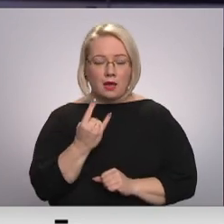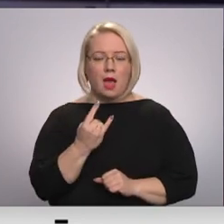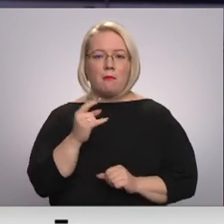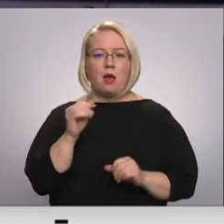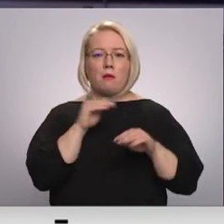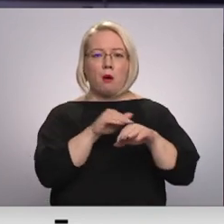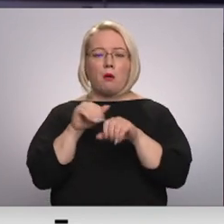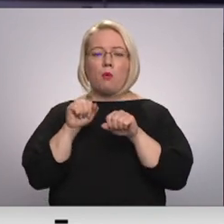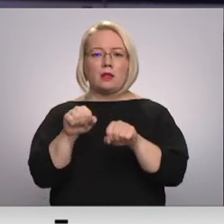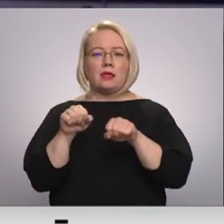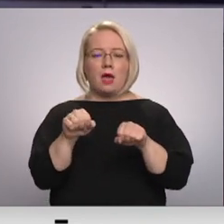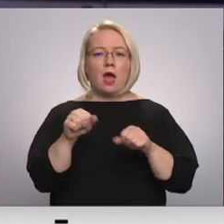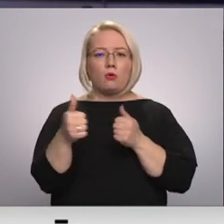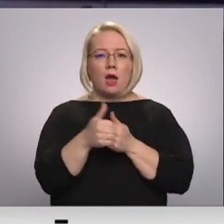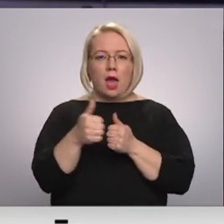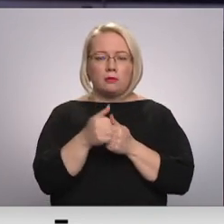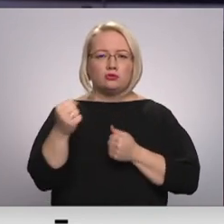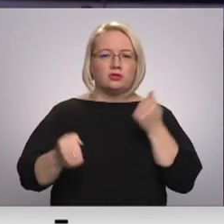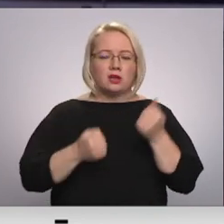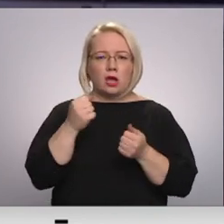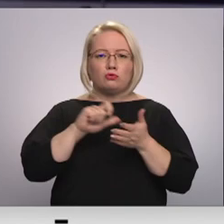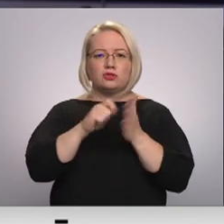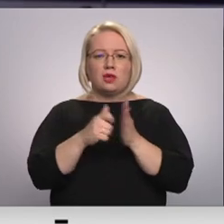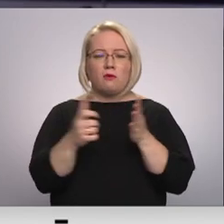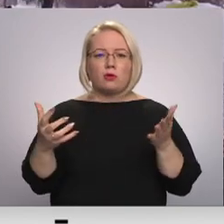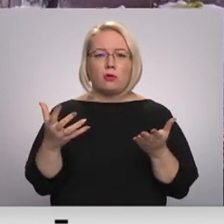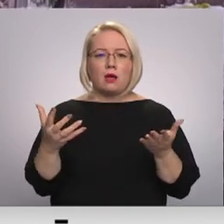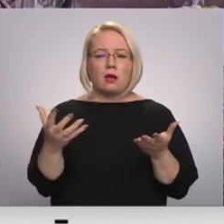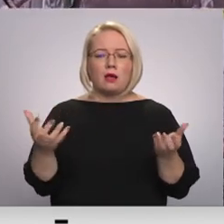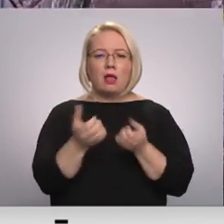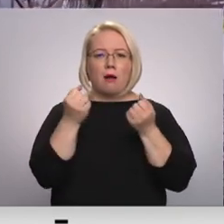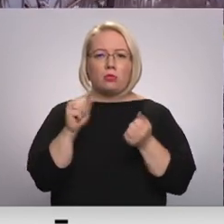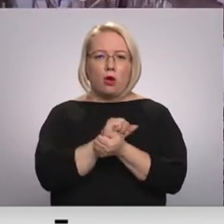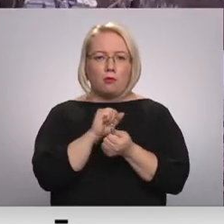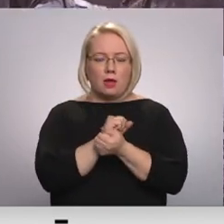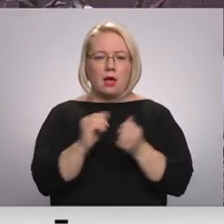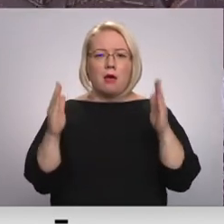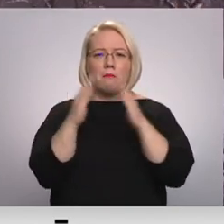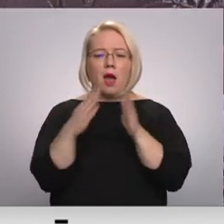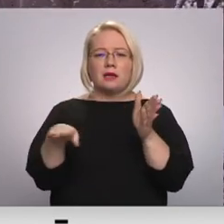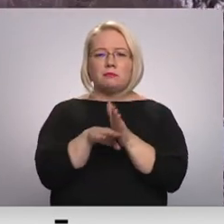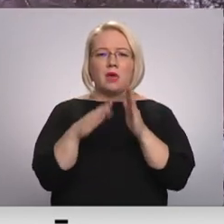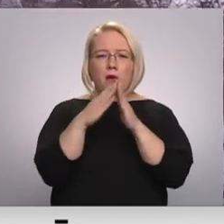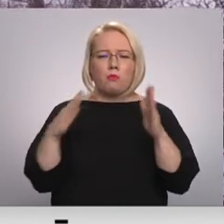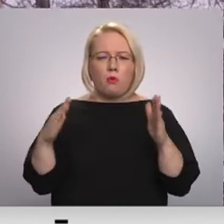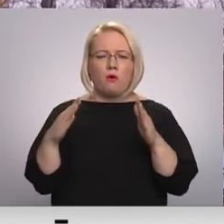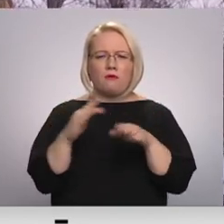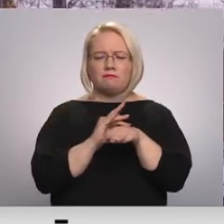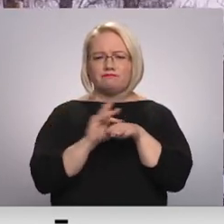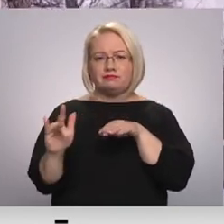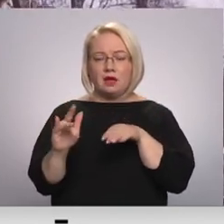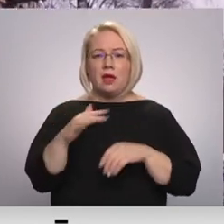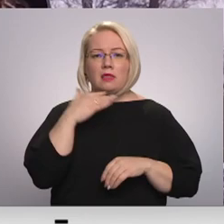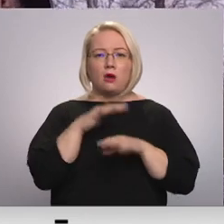Pamodināja kaimiņus un vēlāk aizskreju uz dzīvokli glābt vismaz dokumentus. No mājas piebūvas nekas pāri nav palicis. Daudz bērnu